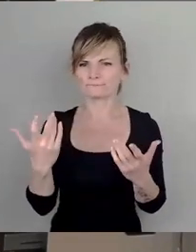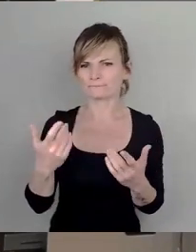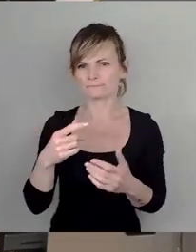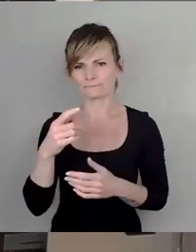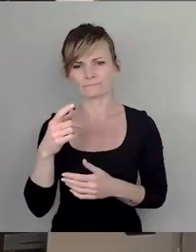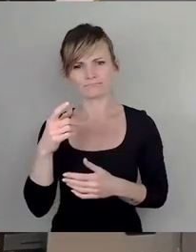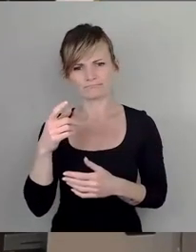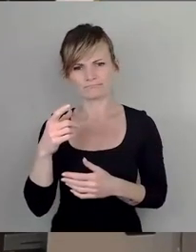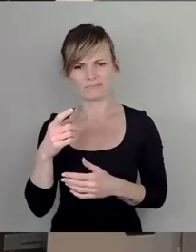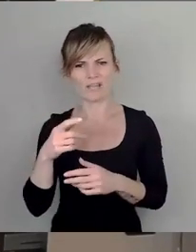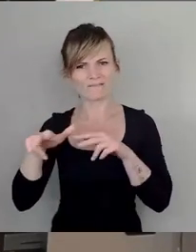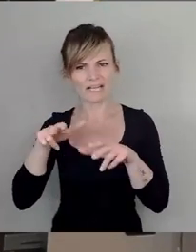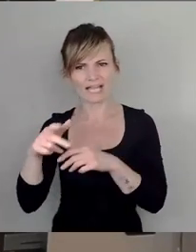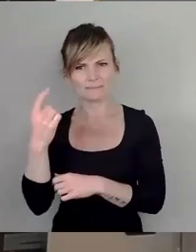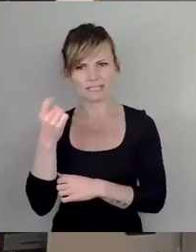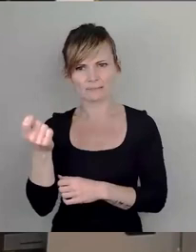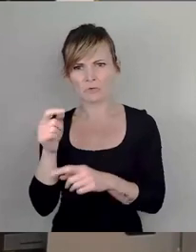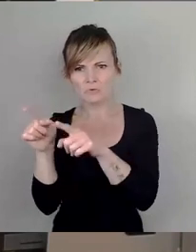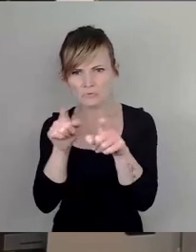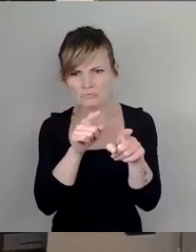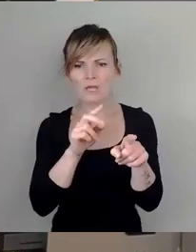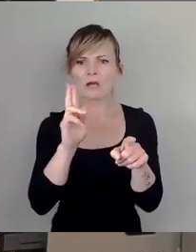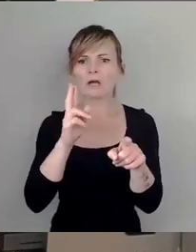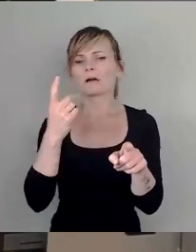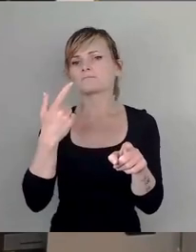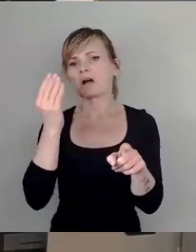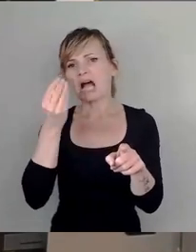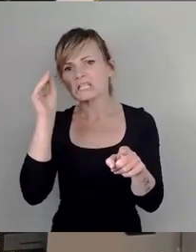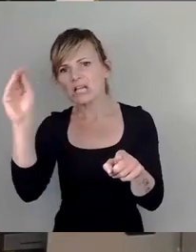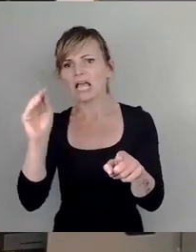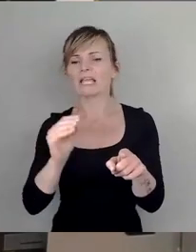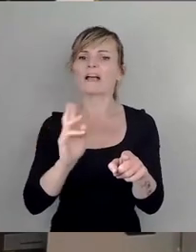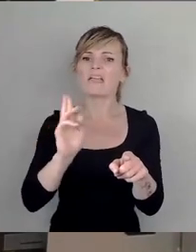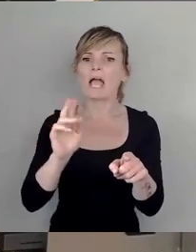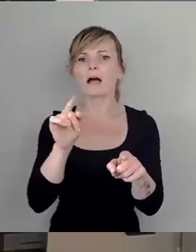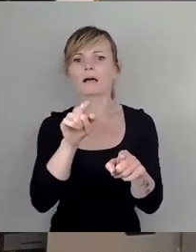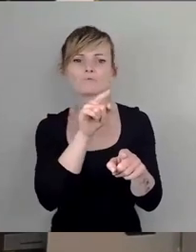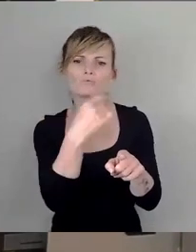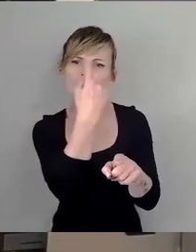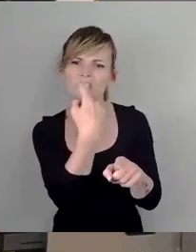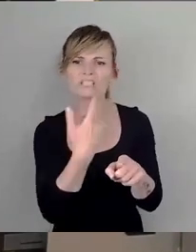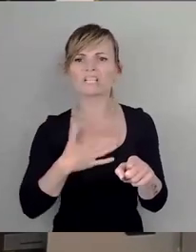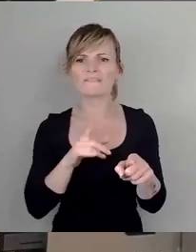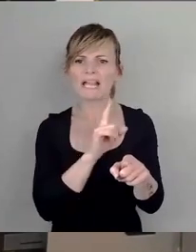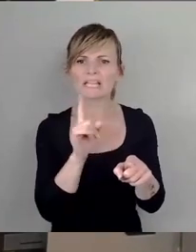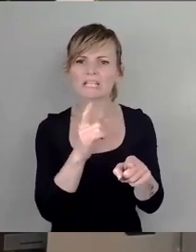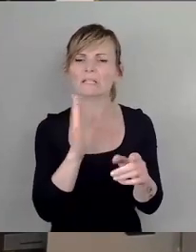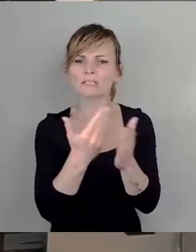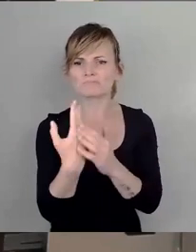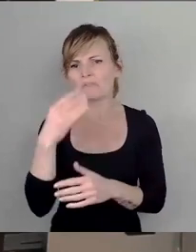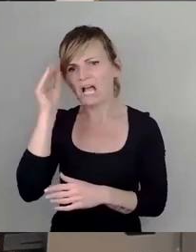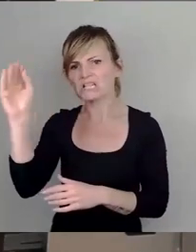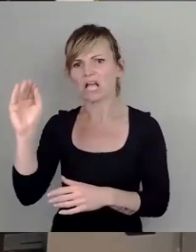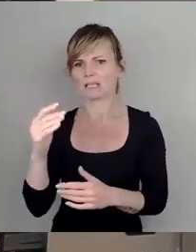Strafantrag gestellt wird von der DVB, nein, das machen die nicht, sondern es gibt ja neben dem objektiven